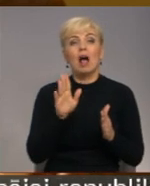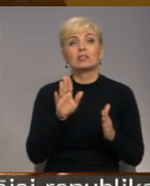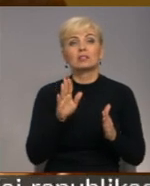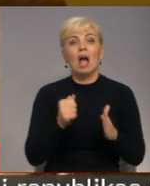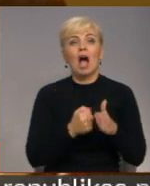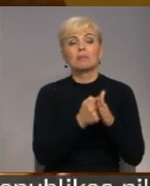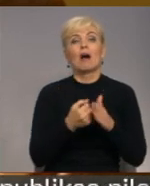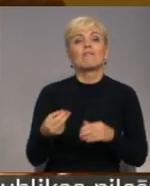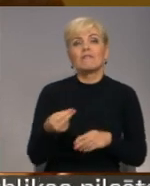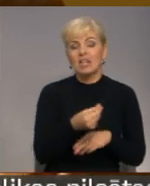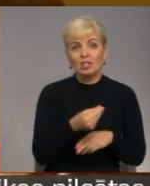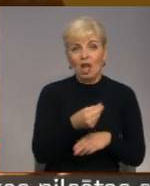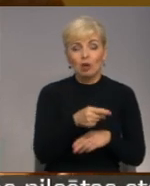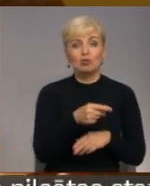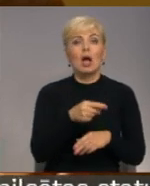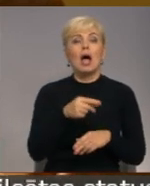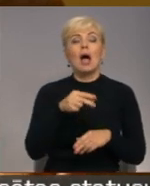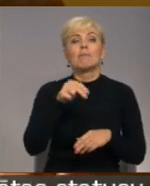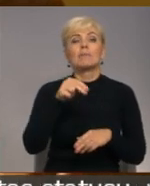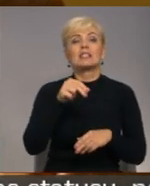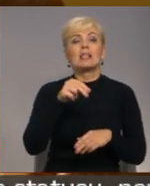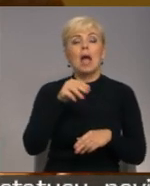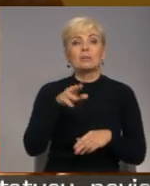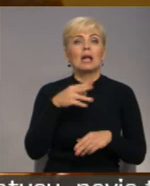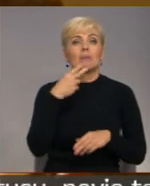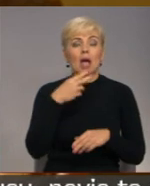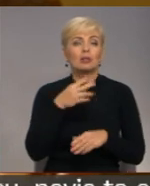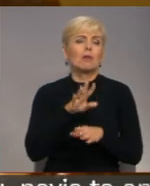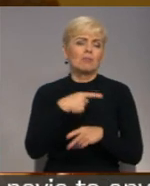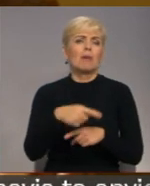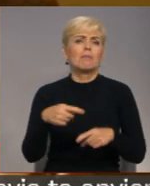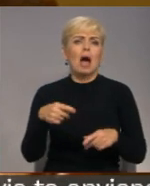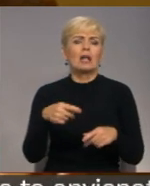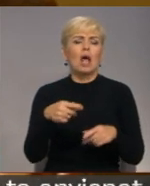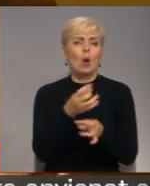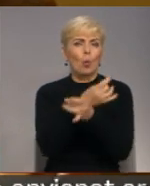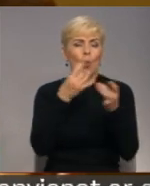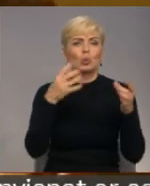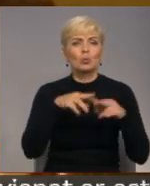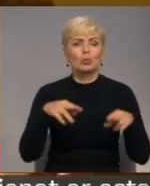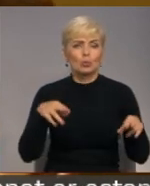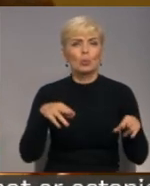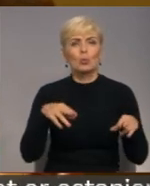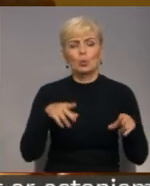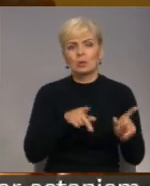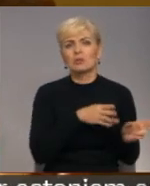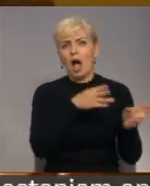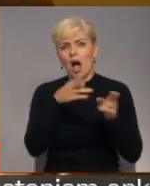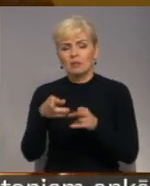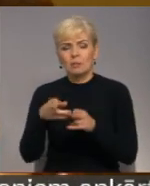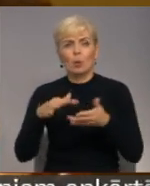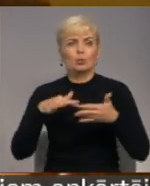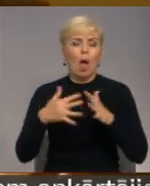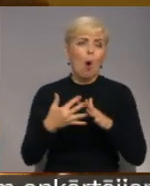lai mācnieki, dzēļnieki un pāriek kultūras darbinieki varētu atbraukt uz laukas,